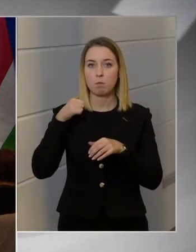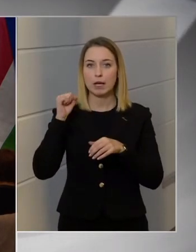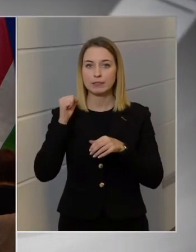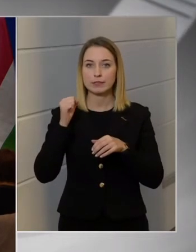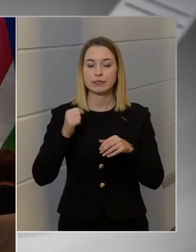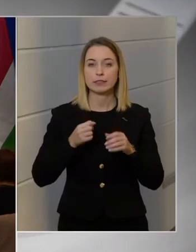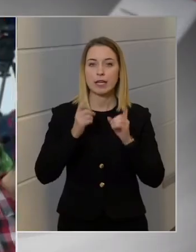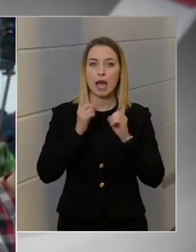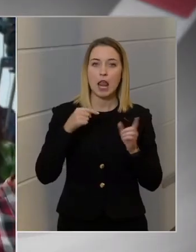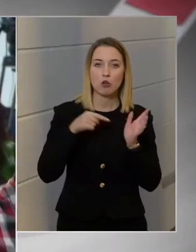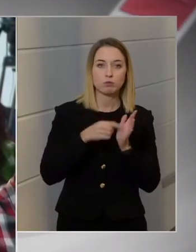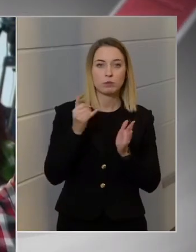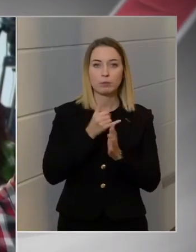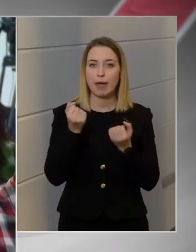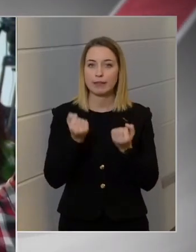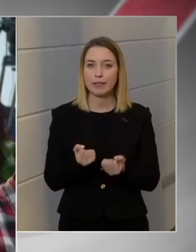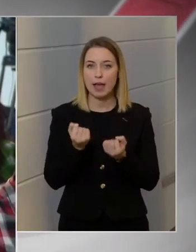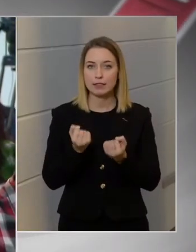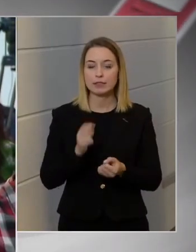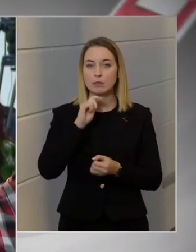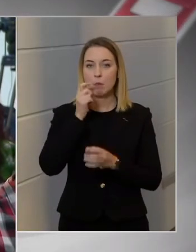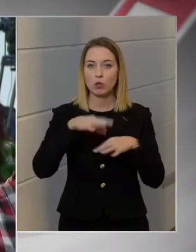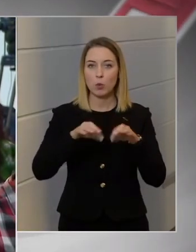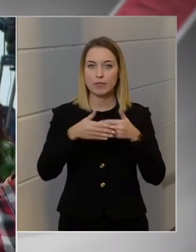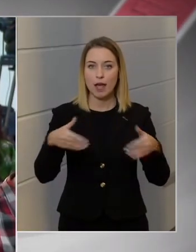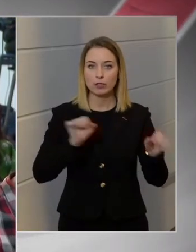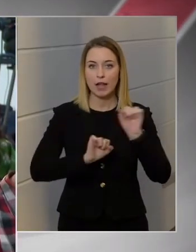nehezíti meg Magyarország határvédelmét?